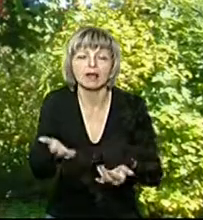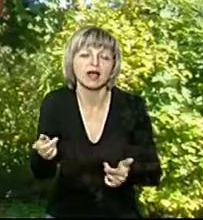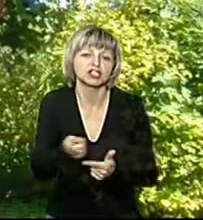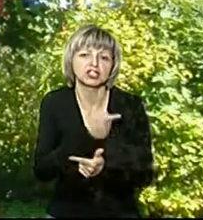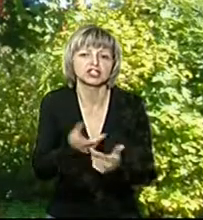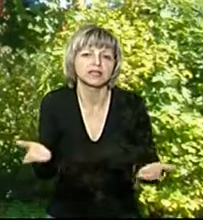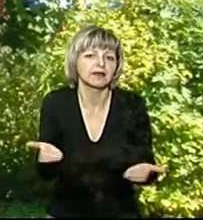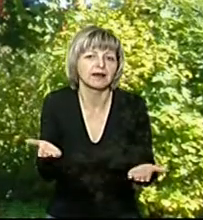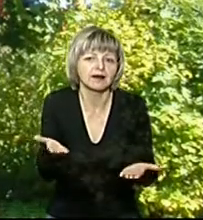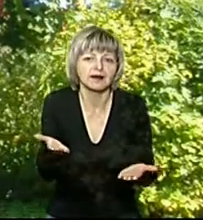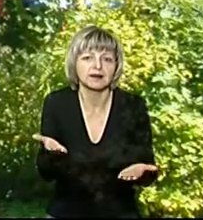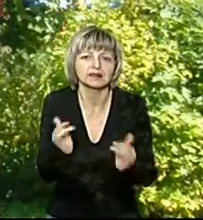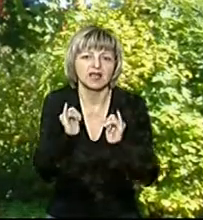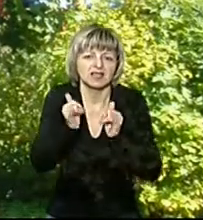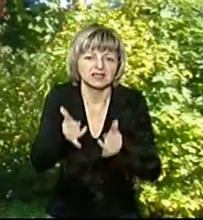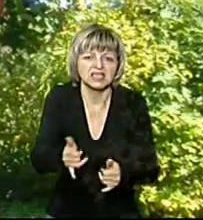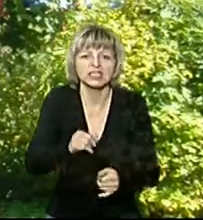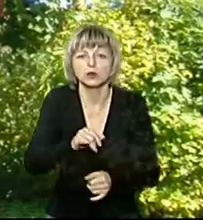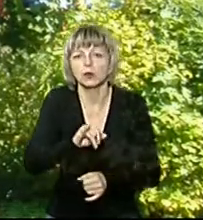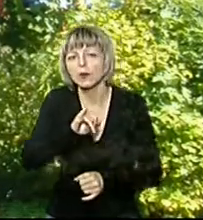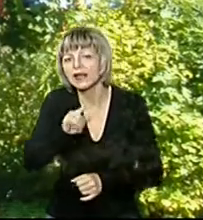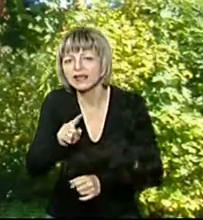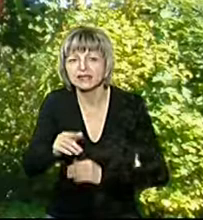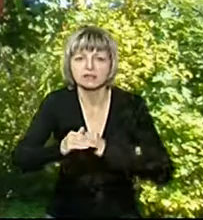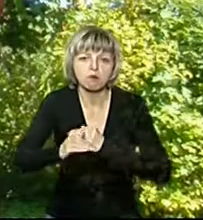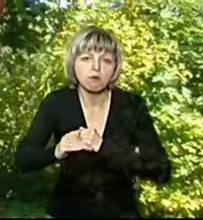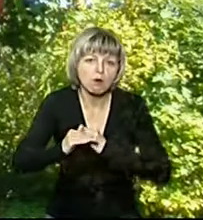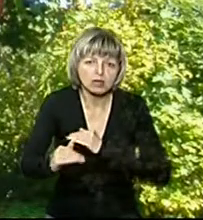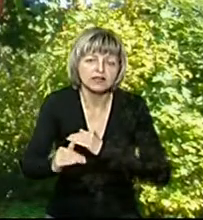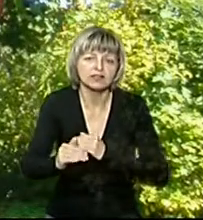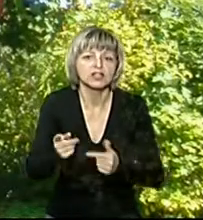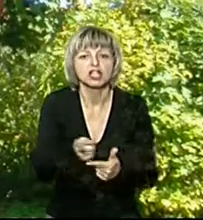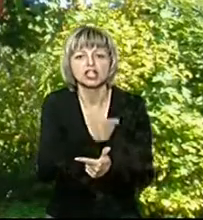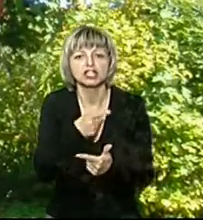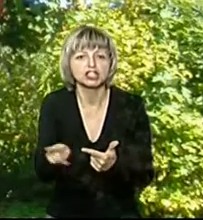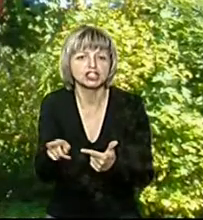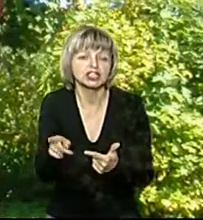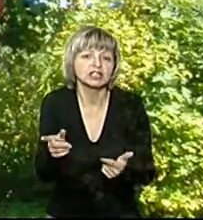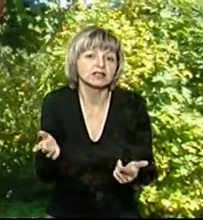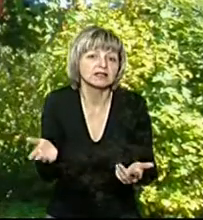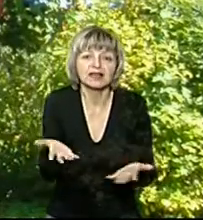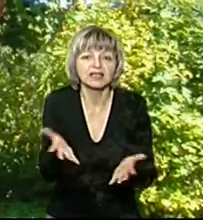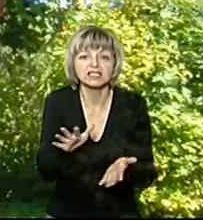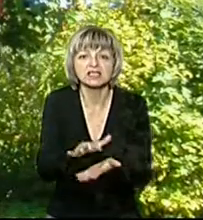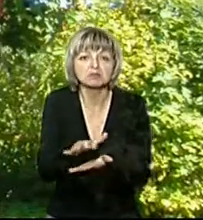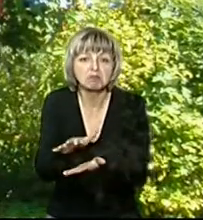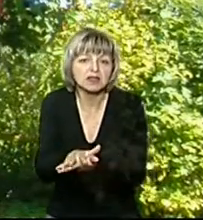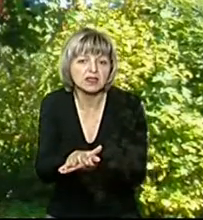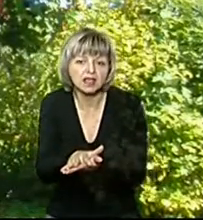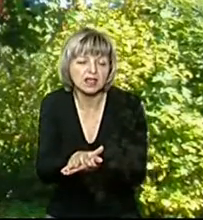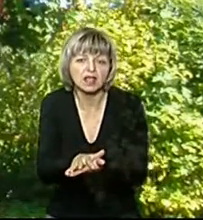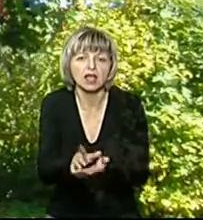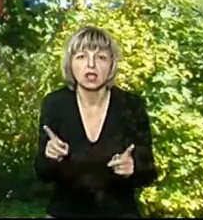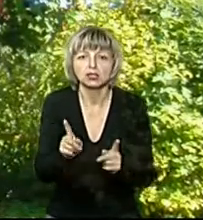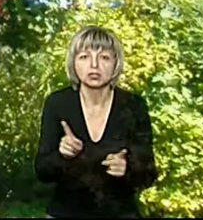змито щось з пулів, чи якісь смітники, чи ще якісь,